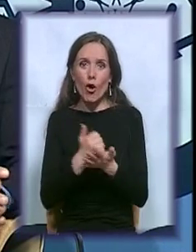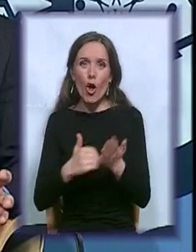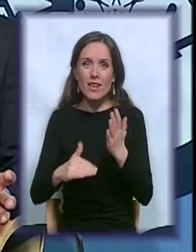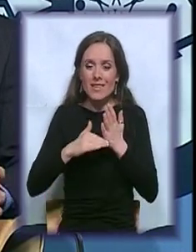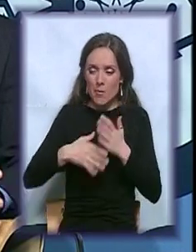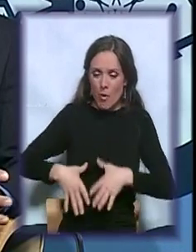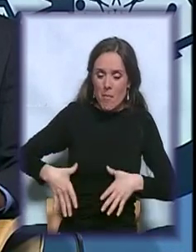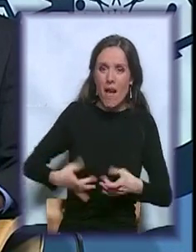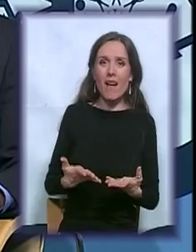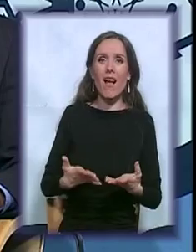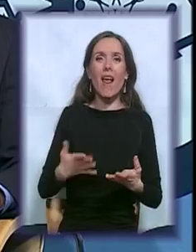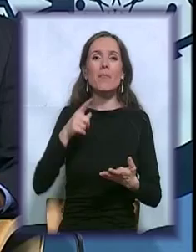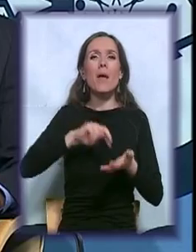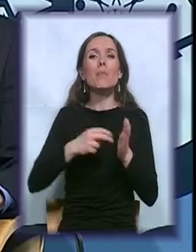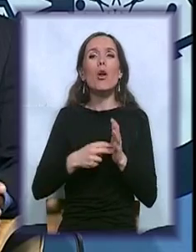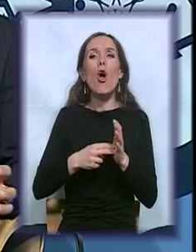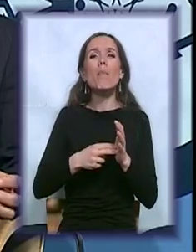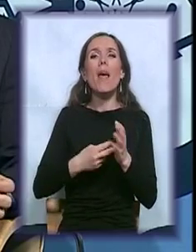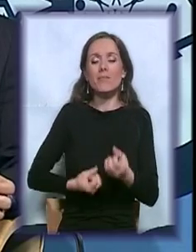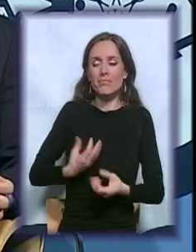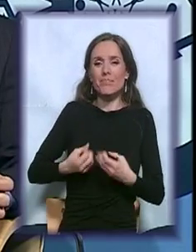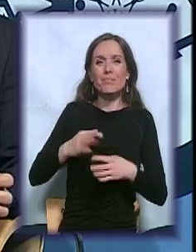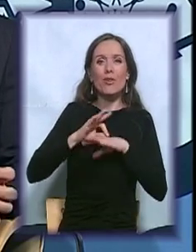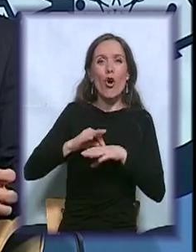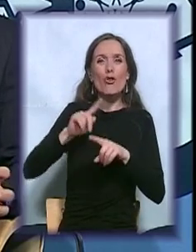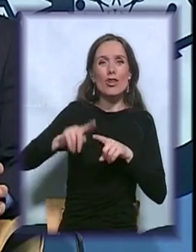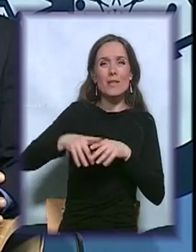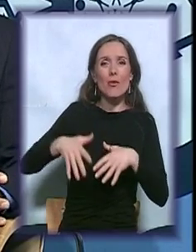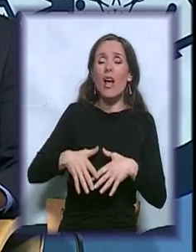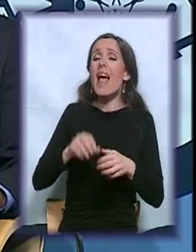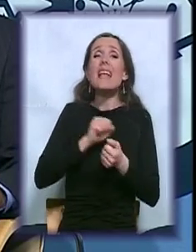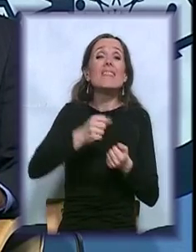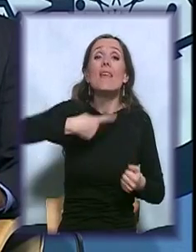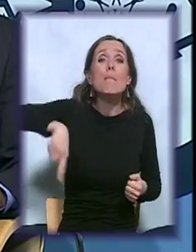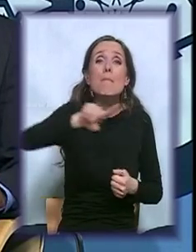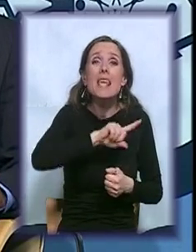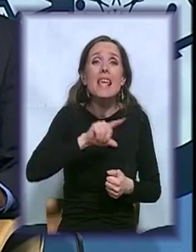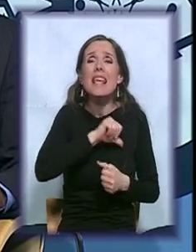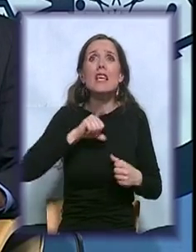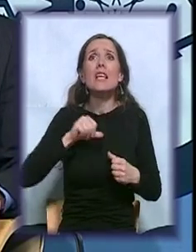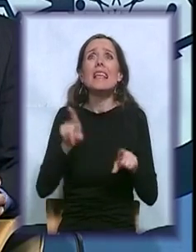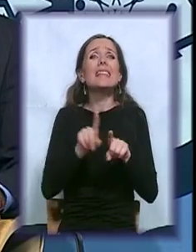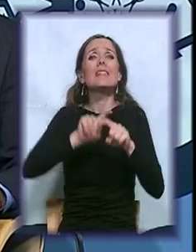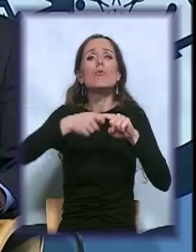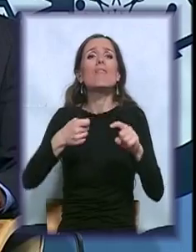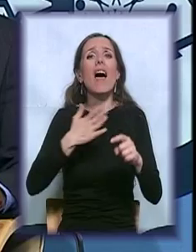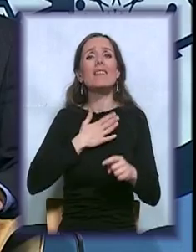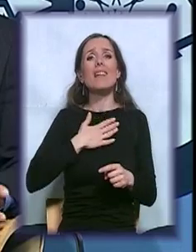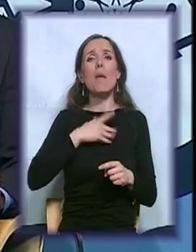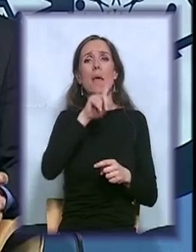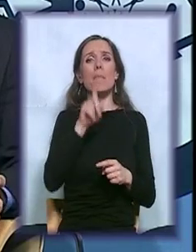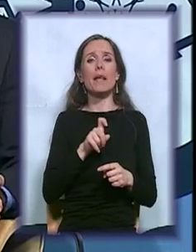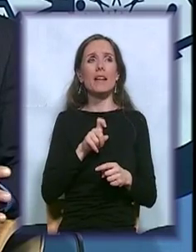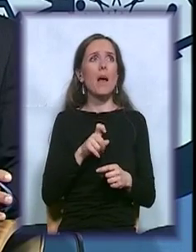na problem iritirane kože i tako. Svaki postavlja sebe potpuno ista pitanja. Kao nekakav redosljede.